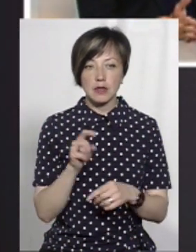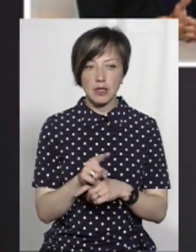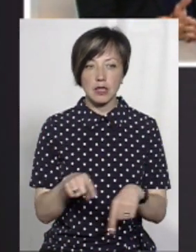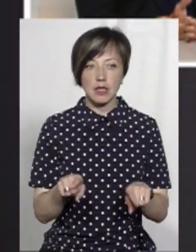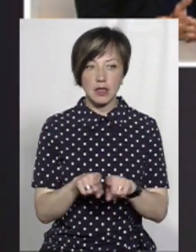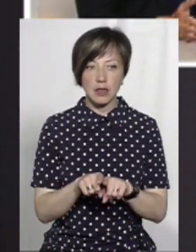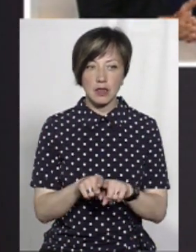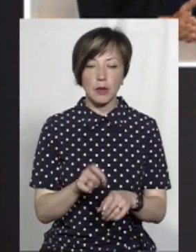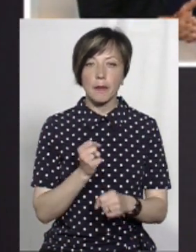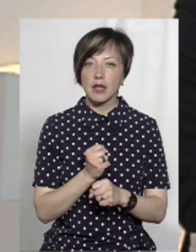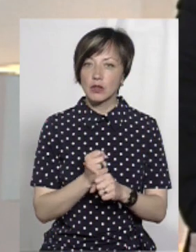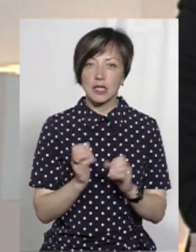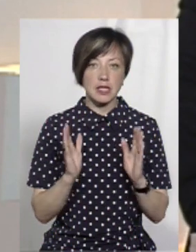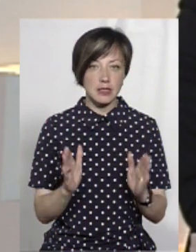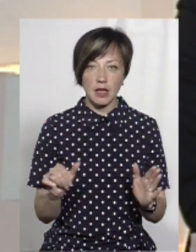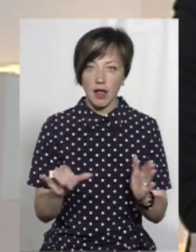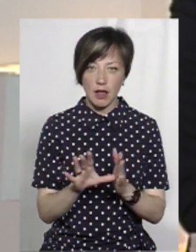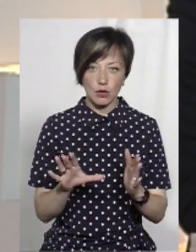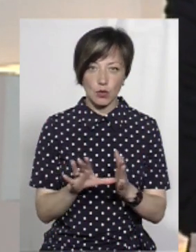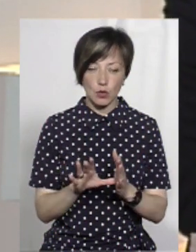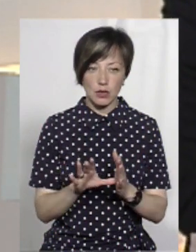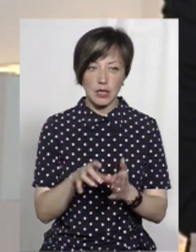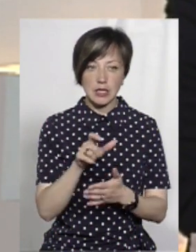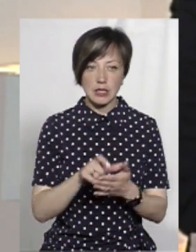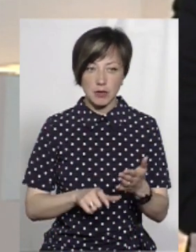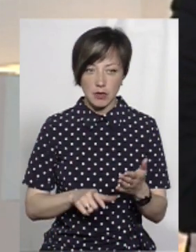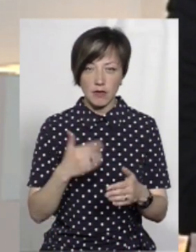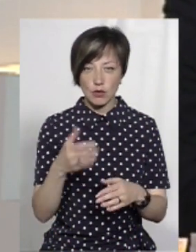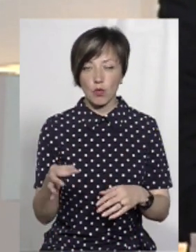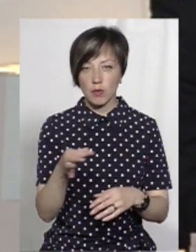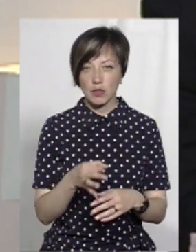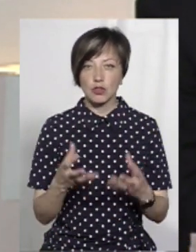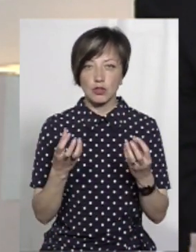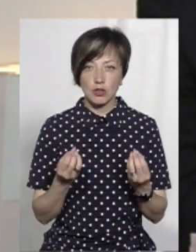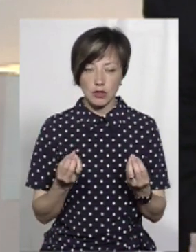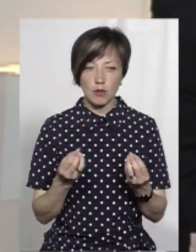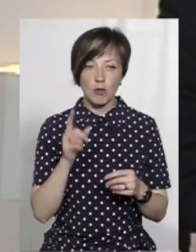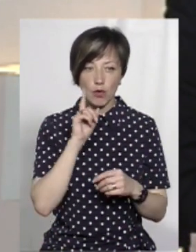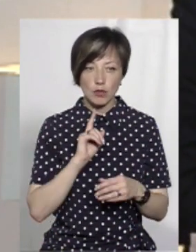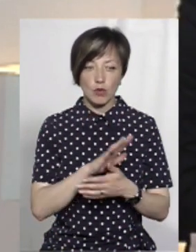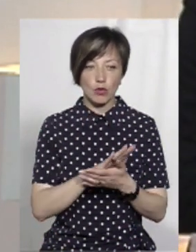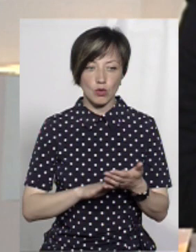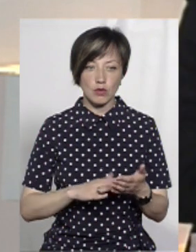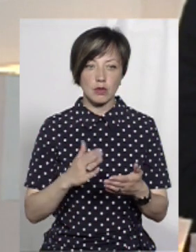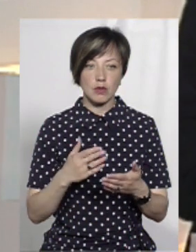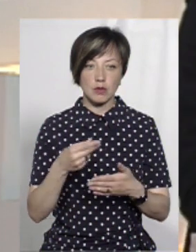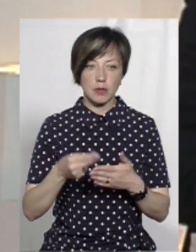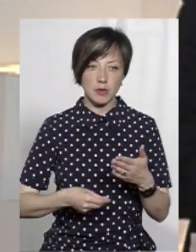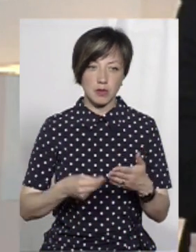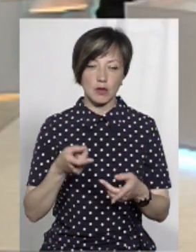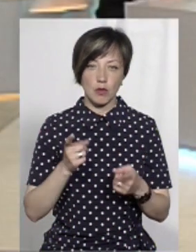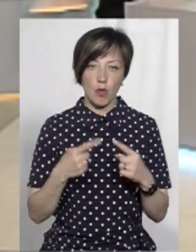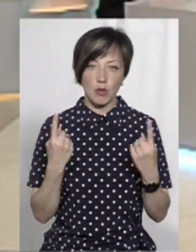так і має, сьогодні працює не тільки електронний рецепт. В нашій області, у нас поки що продовжують і випуски такі.